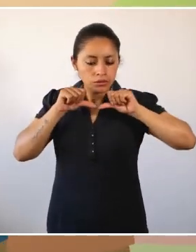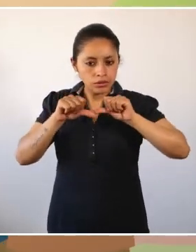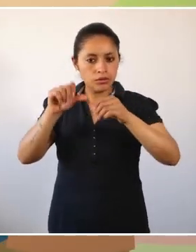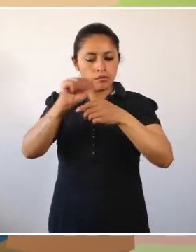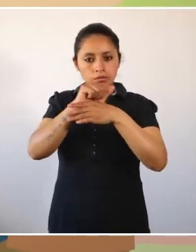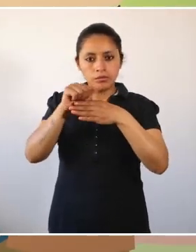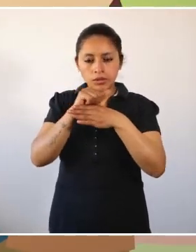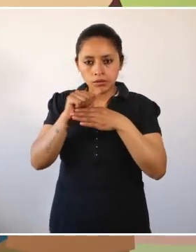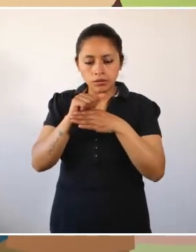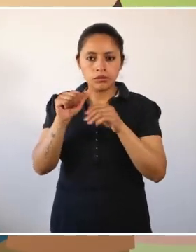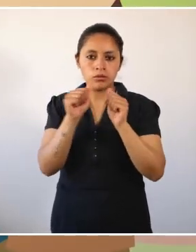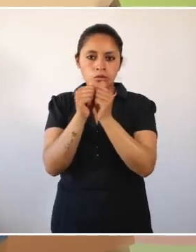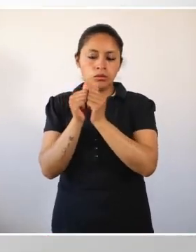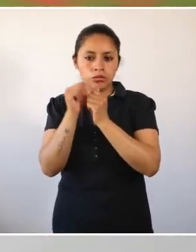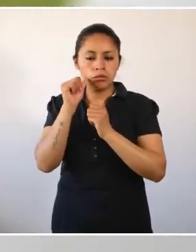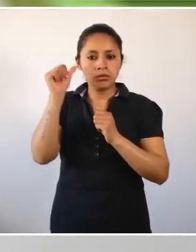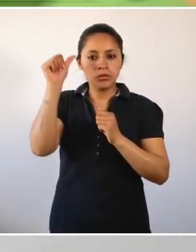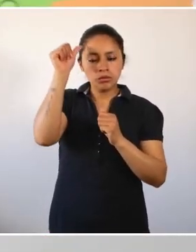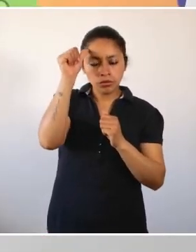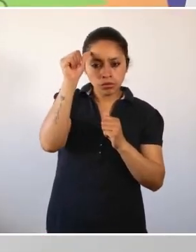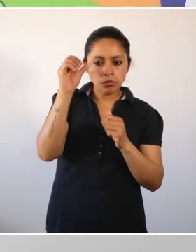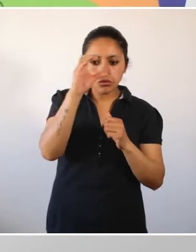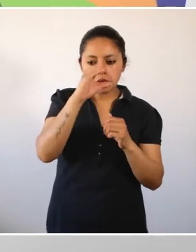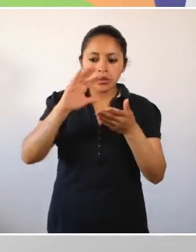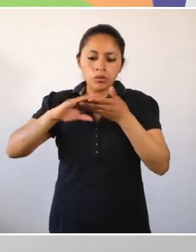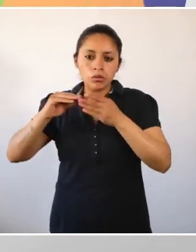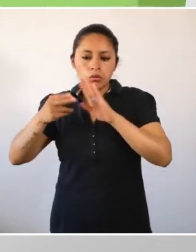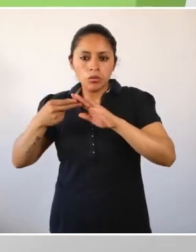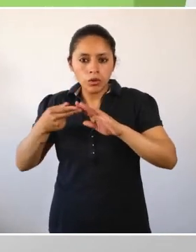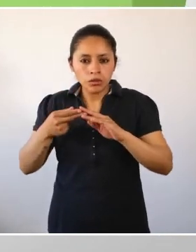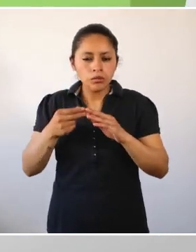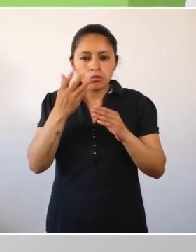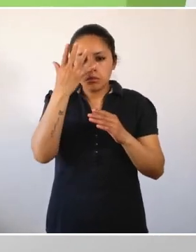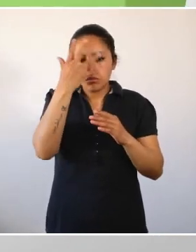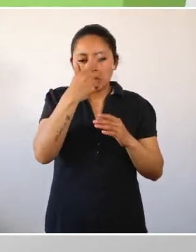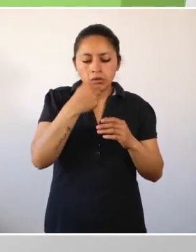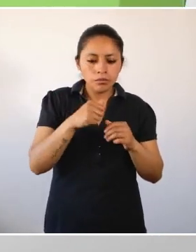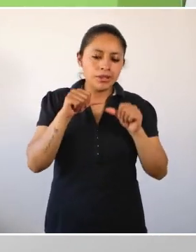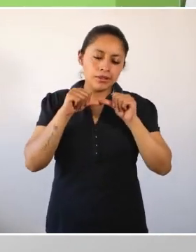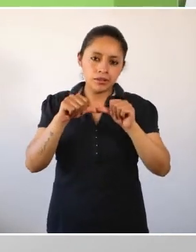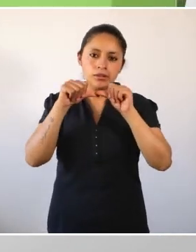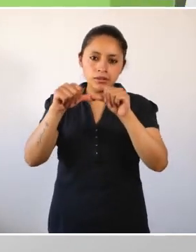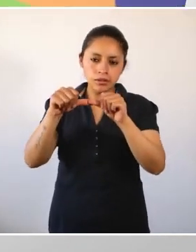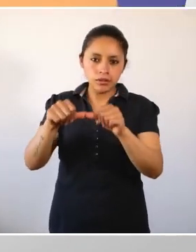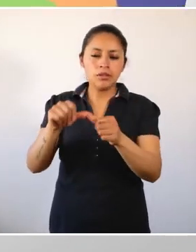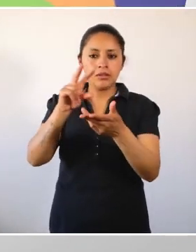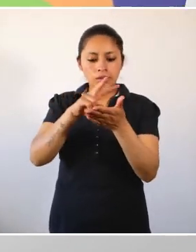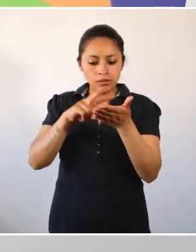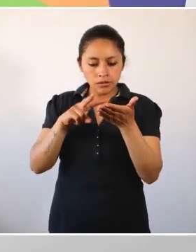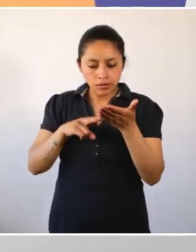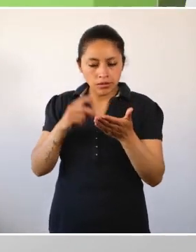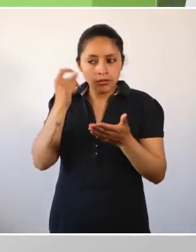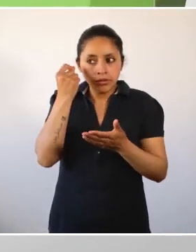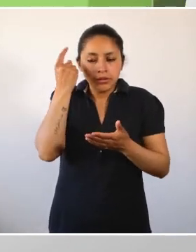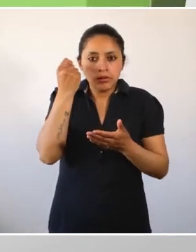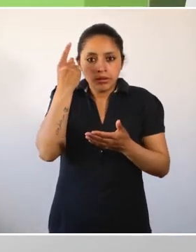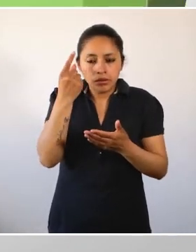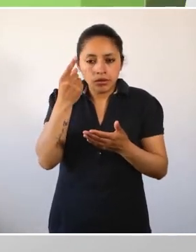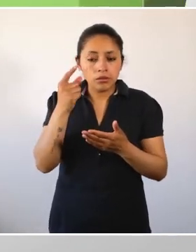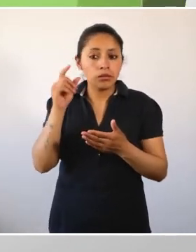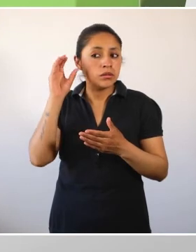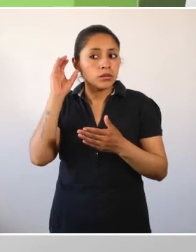ruanankupach. Jinallatak arra wulachunata pan wulachunata mazgai, lectura comprensiva nyawiriman a mañanankupach.